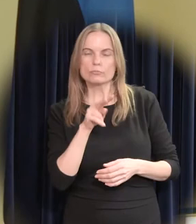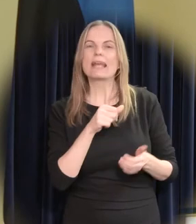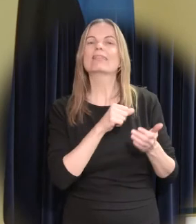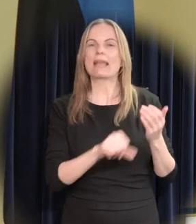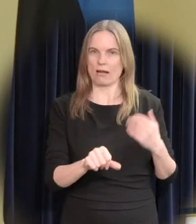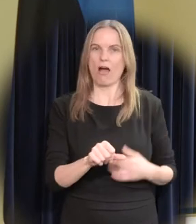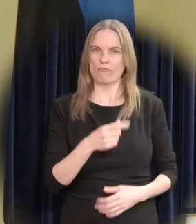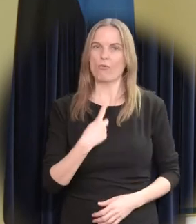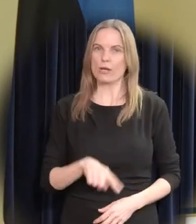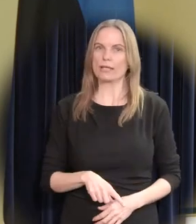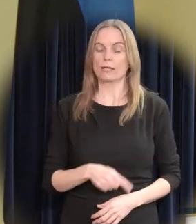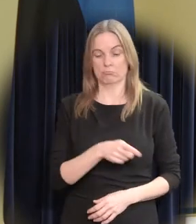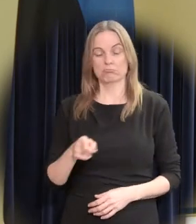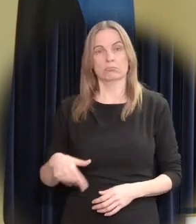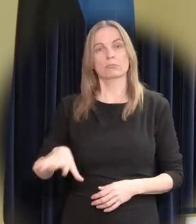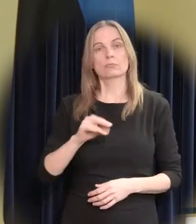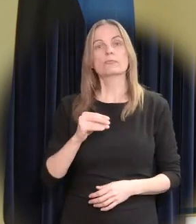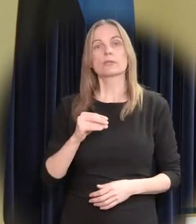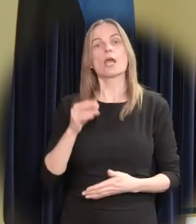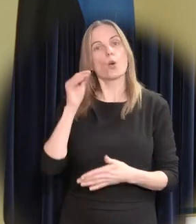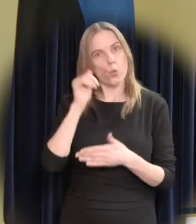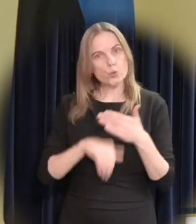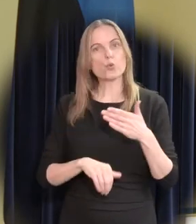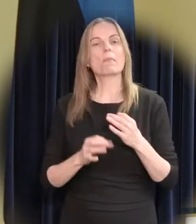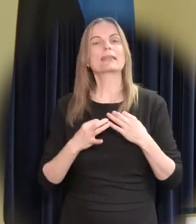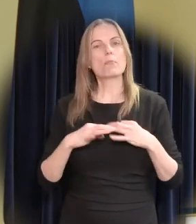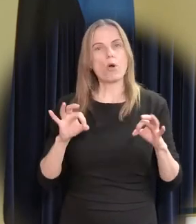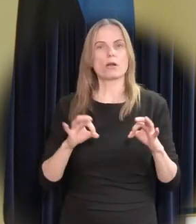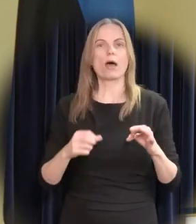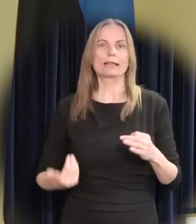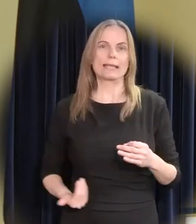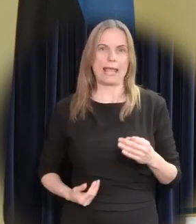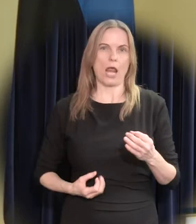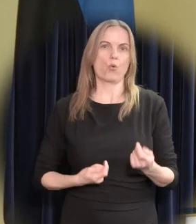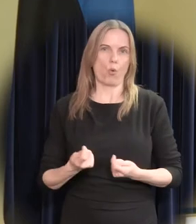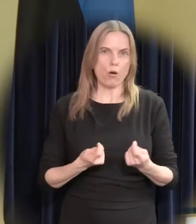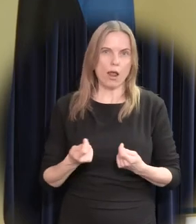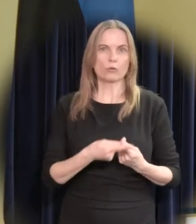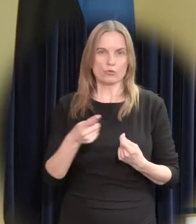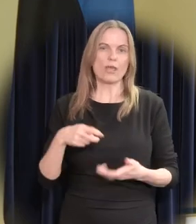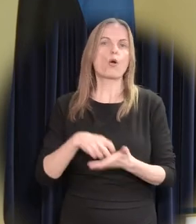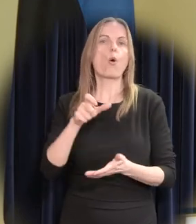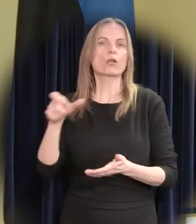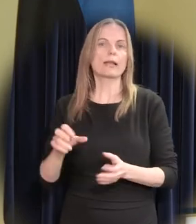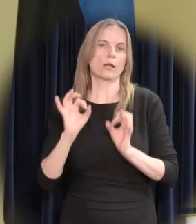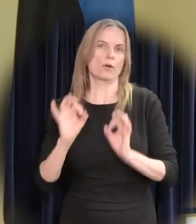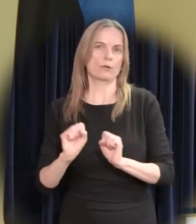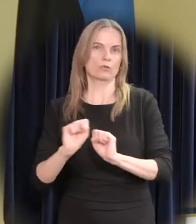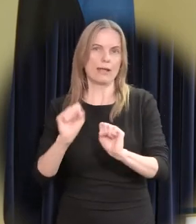kinnitav usku meie demokraatliku elukorraldusse, mis kohustab riiki vastutama ja kaitseb kodanike õigusi.